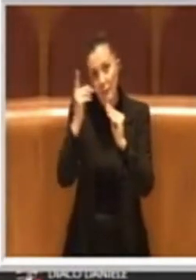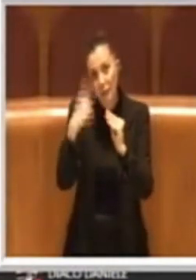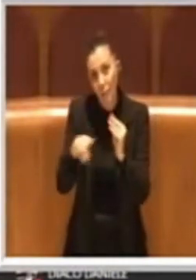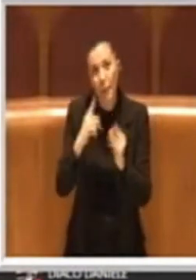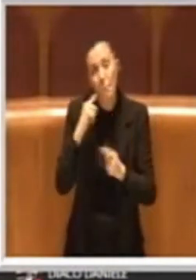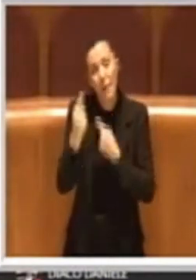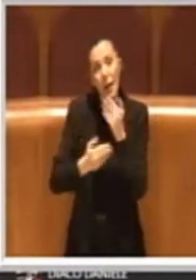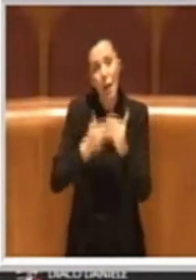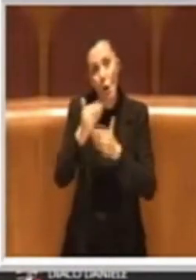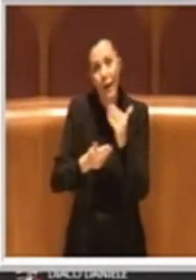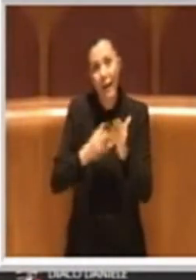Grazie Presidente.